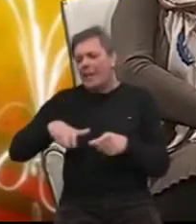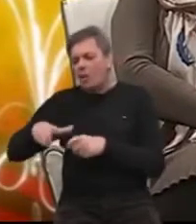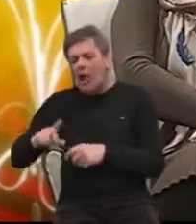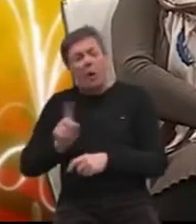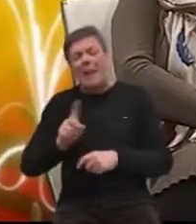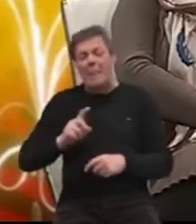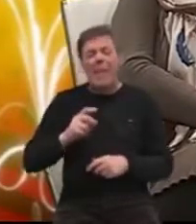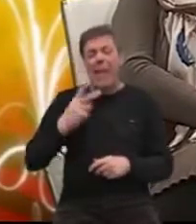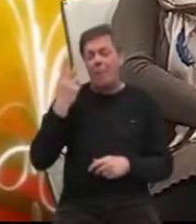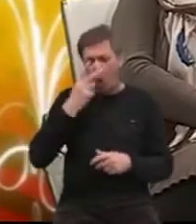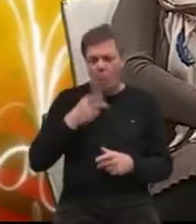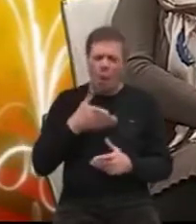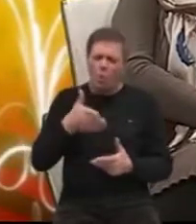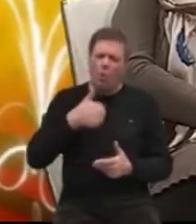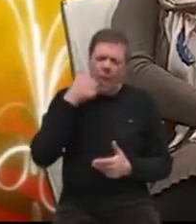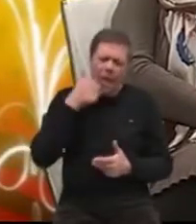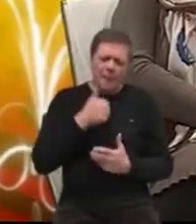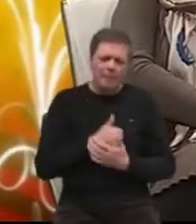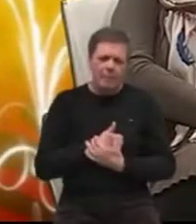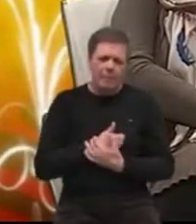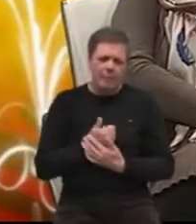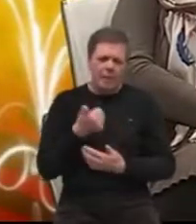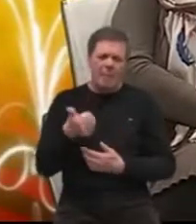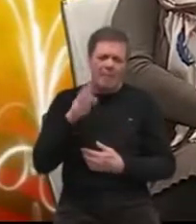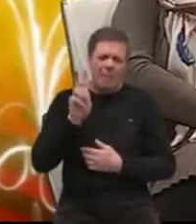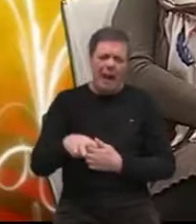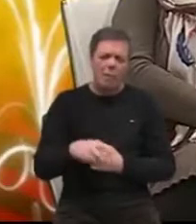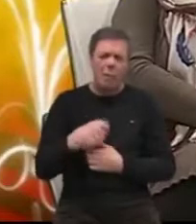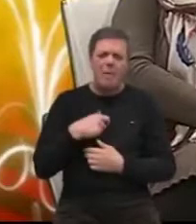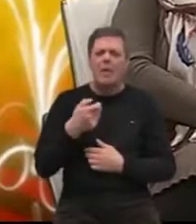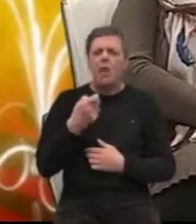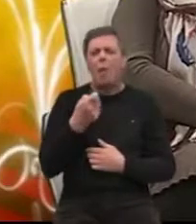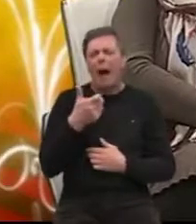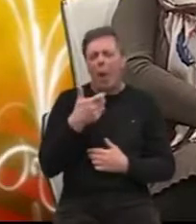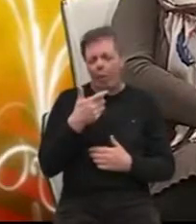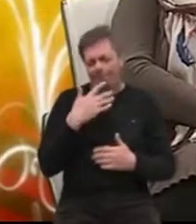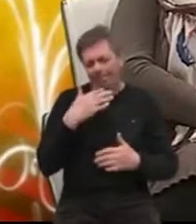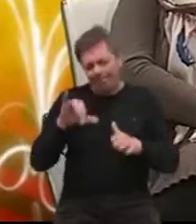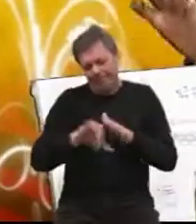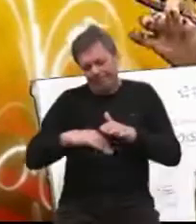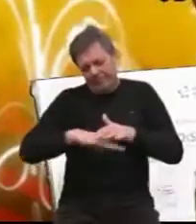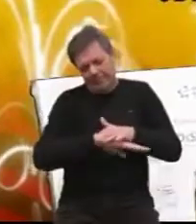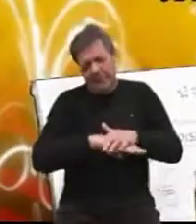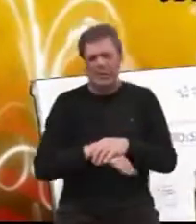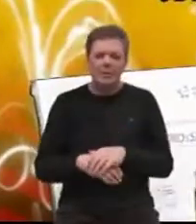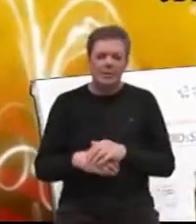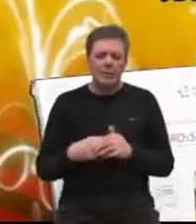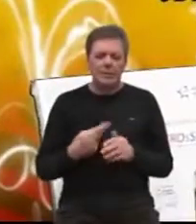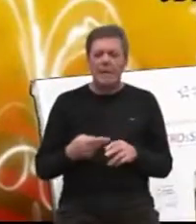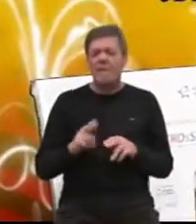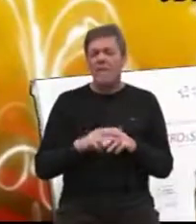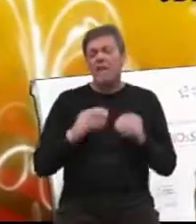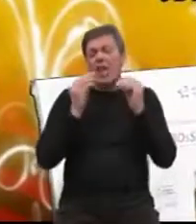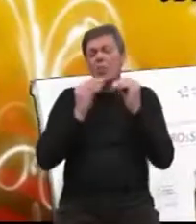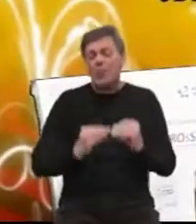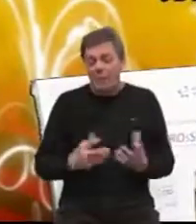nije normalno. I tu je dar, imate potpuno pravo, mi to malo guramo pod tepih. Ja bih veka više sustav kao